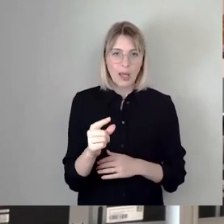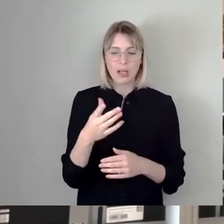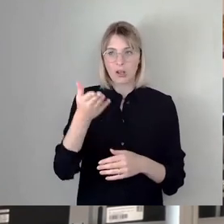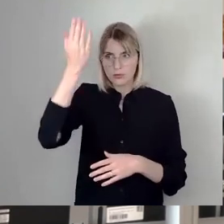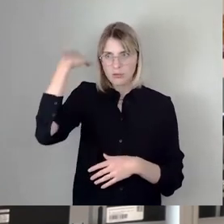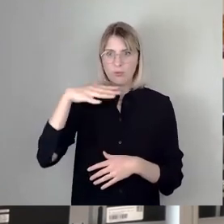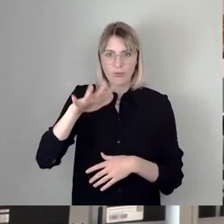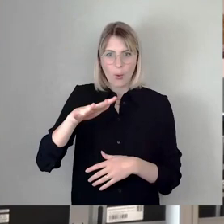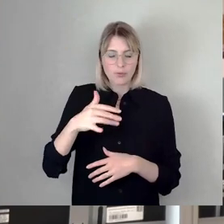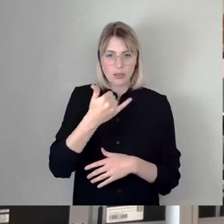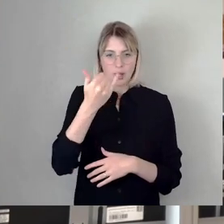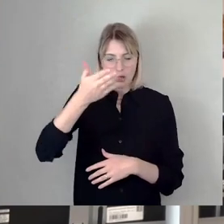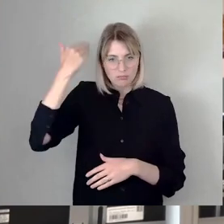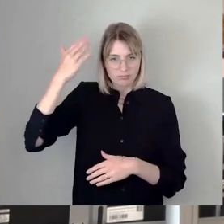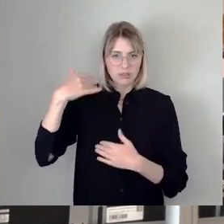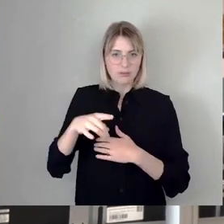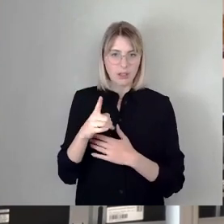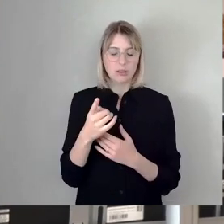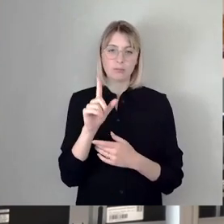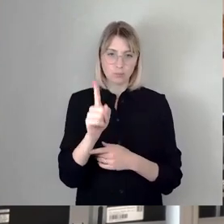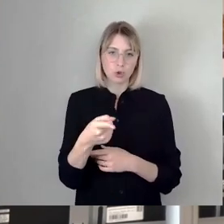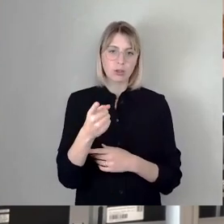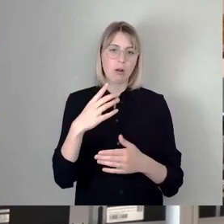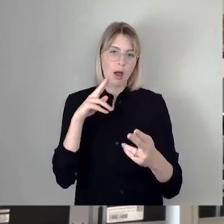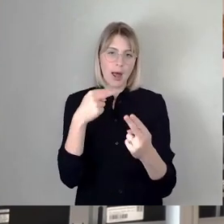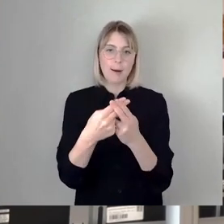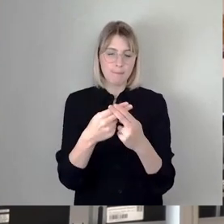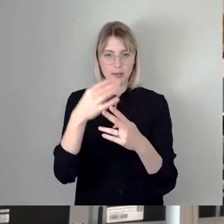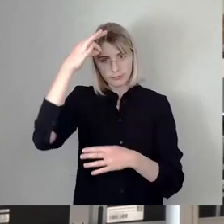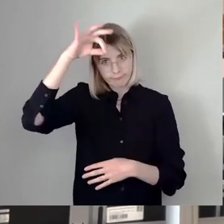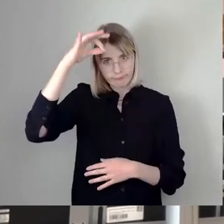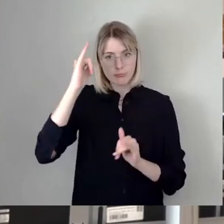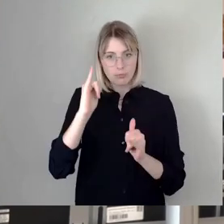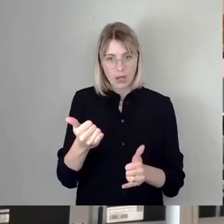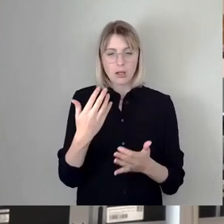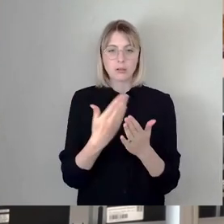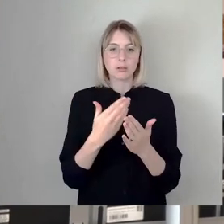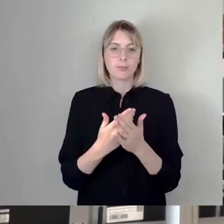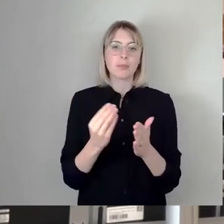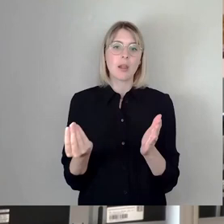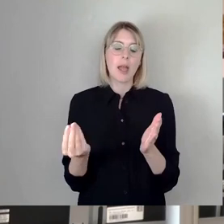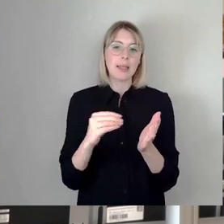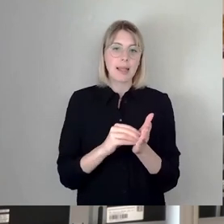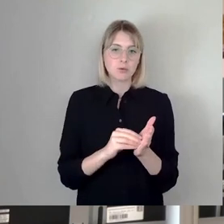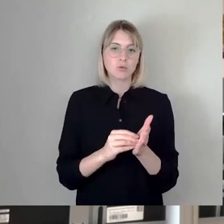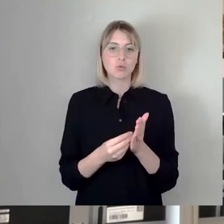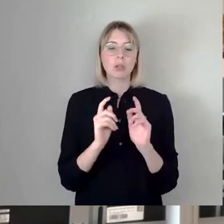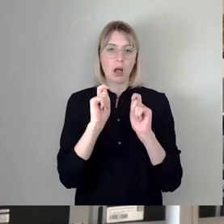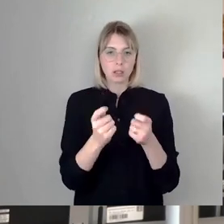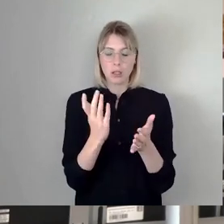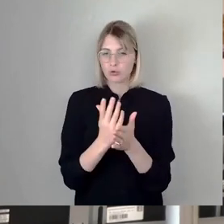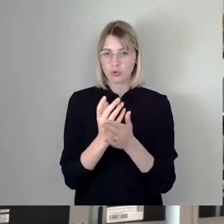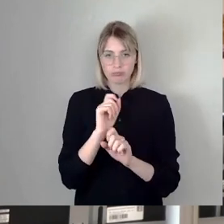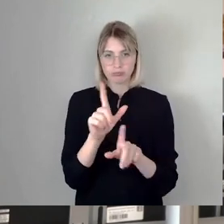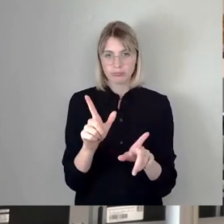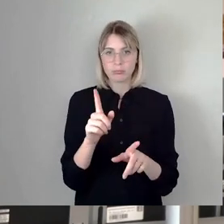immer. Das müssen wir natürlich anpassen, da sind wir ganz bei Ihnen und deshalb haben wir auch einen Ergänzungsantrag gestellt. Die 80.000 habe ich übrigens aus